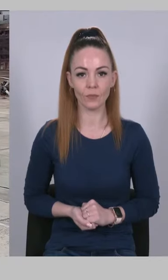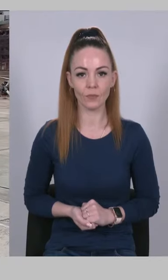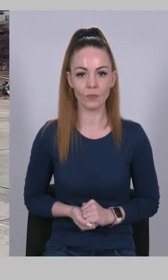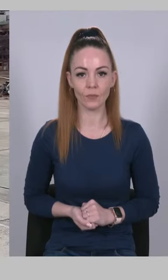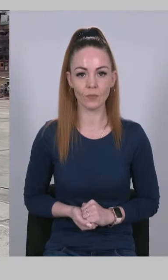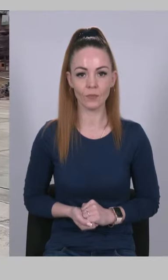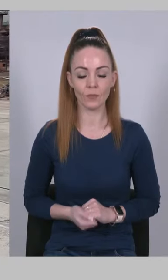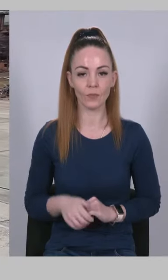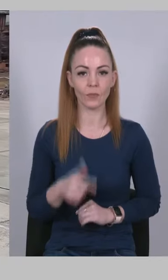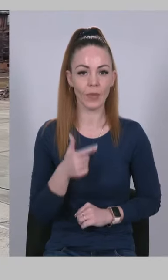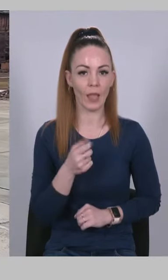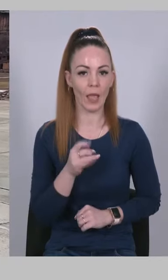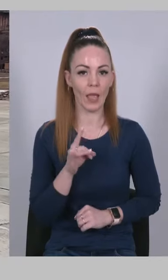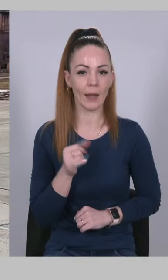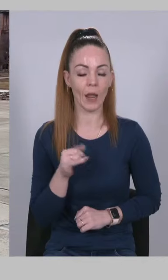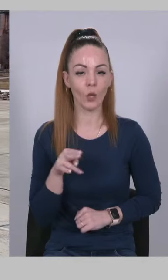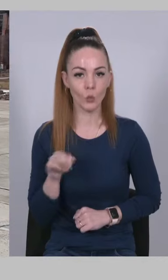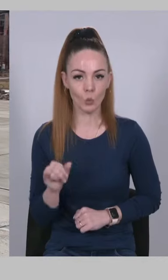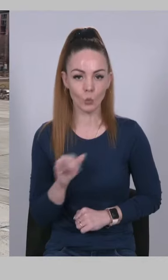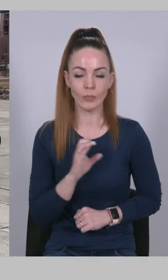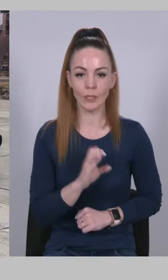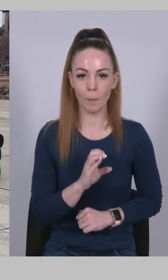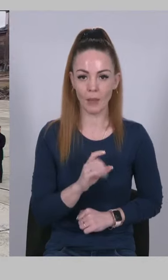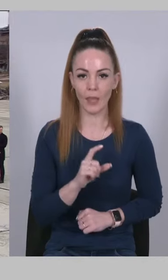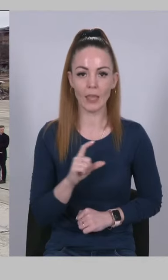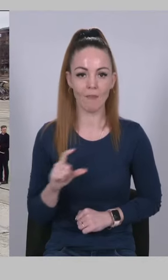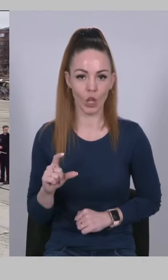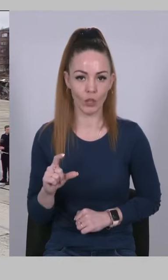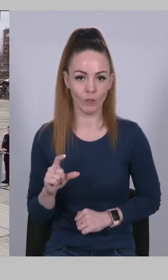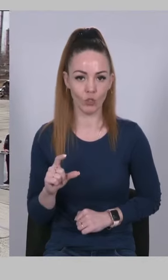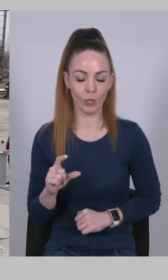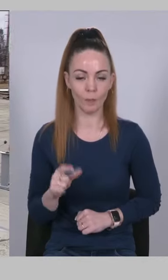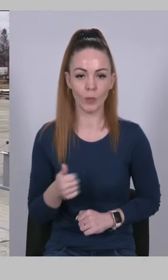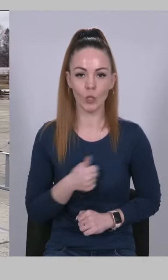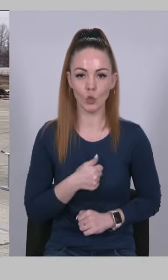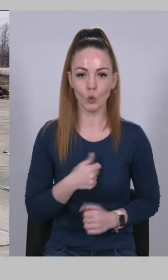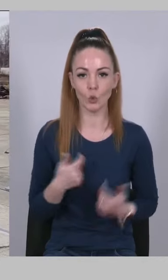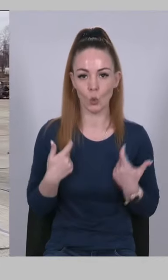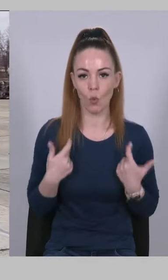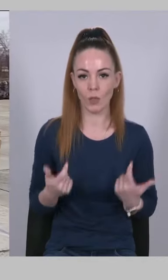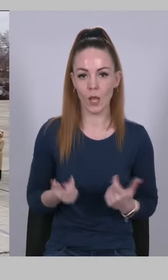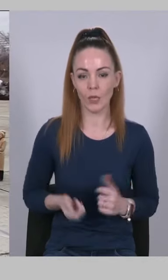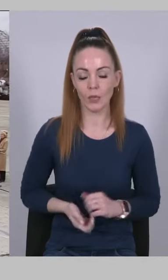Гарайду Степана Євгенівича, солдата.